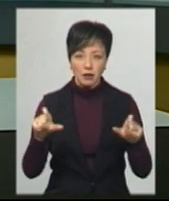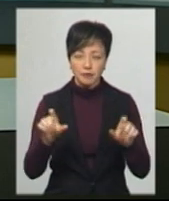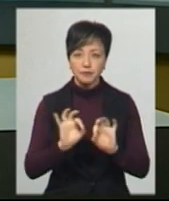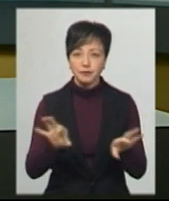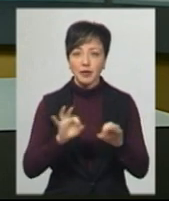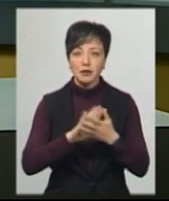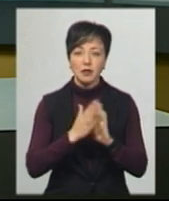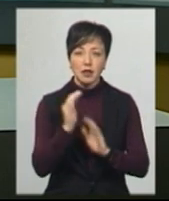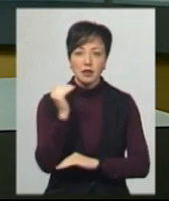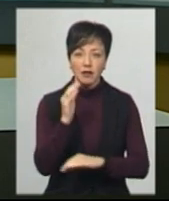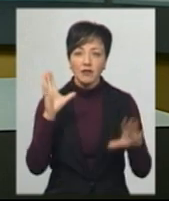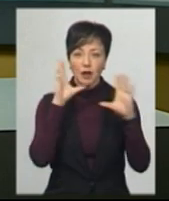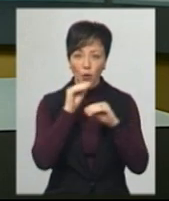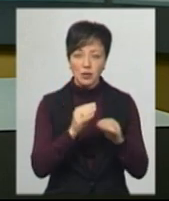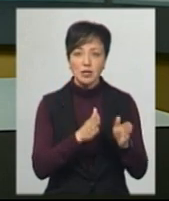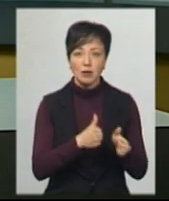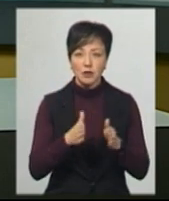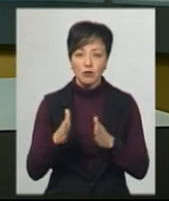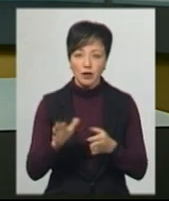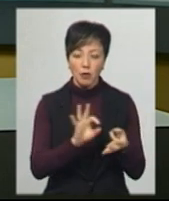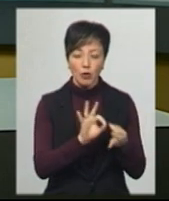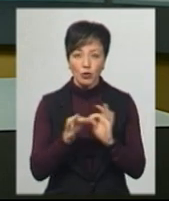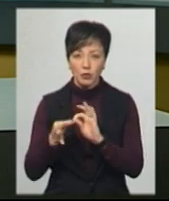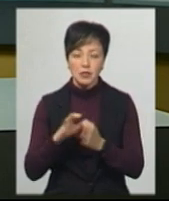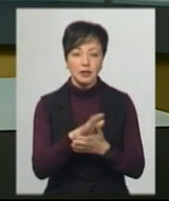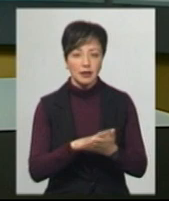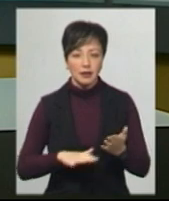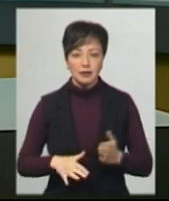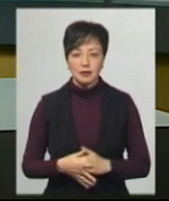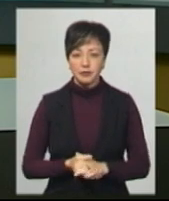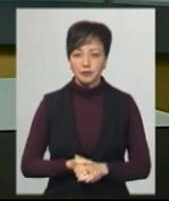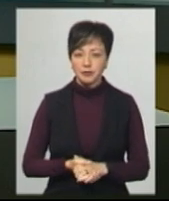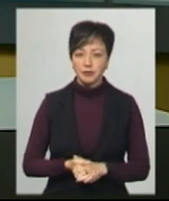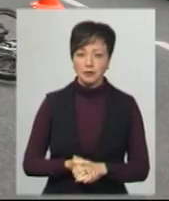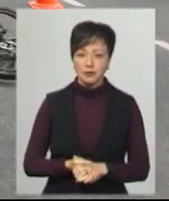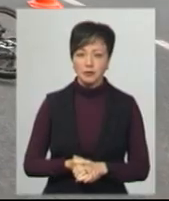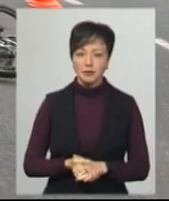словами, стан дитини вдалося стабілізувати. Подробиці у сюжеті Анастасії Збродової.